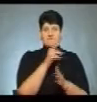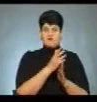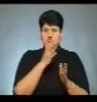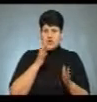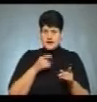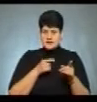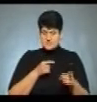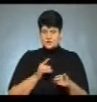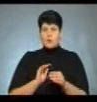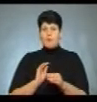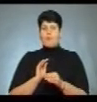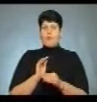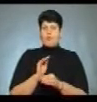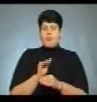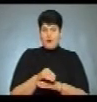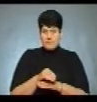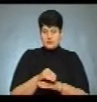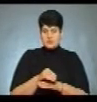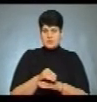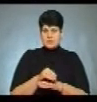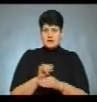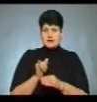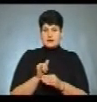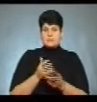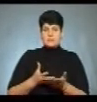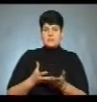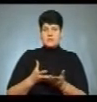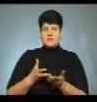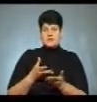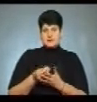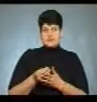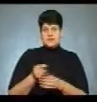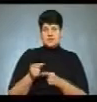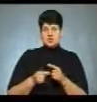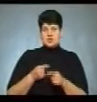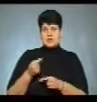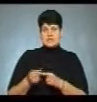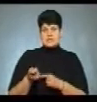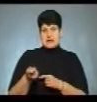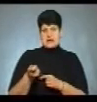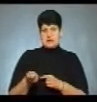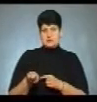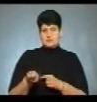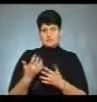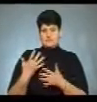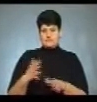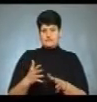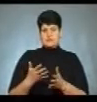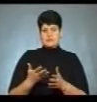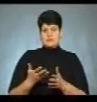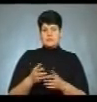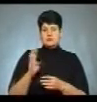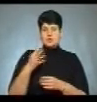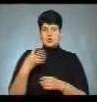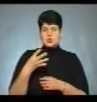того, щоб її поповнити і, будемо казати, розчитуватися через касу. Вже буквально буде